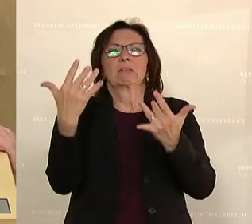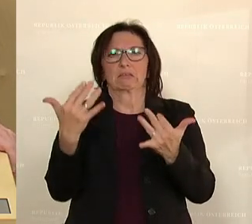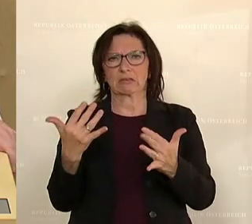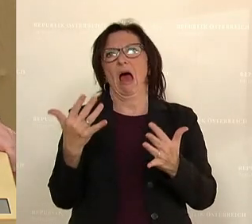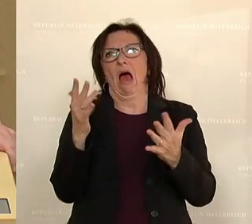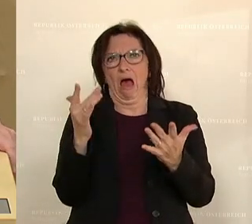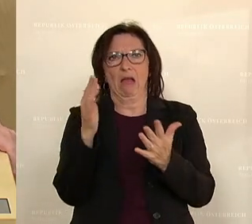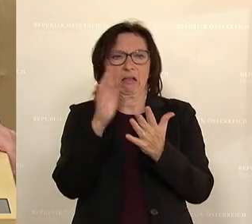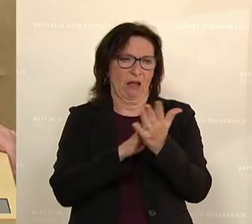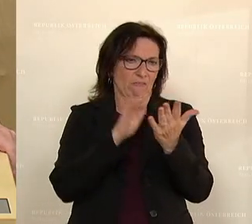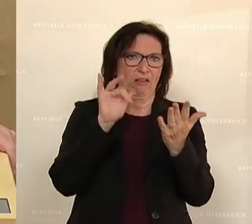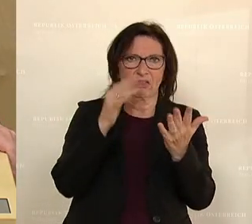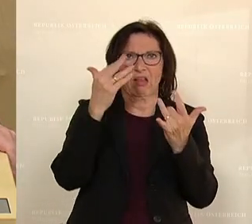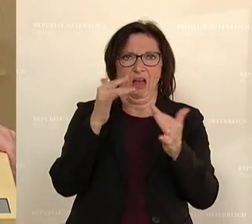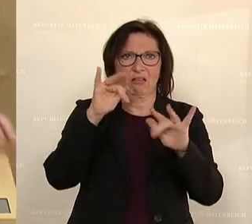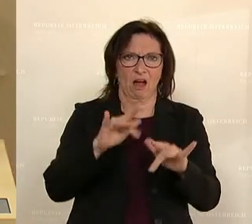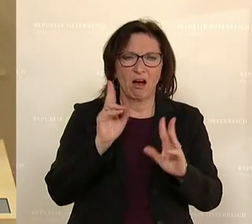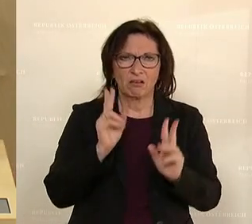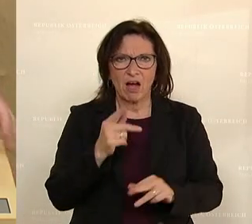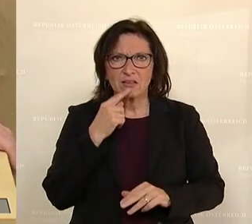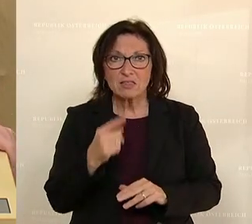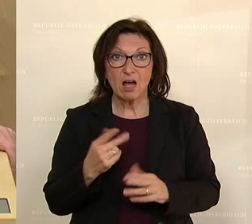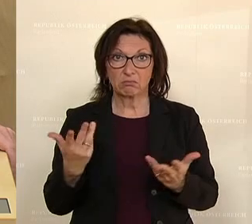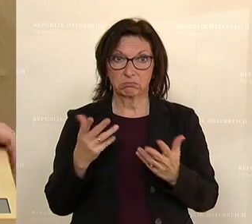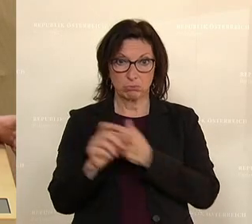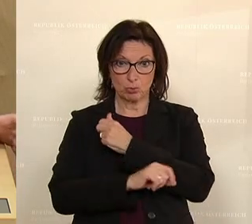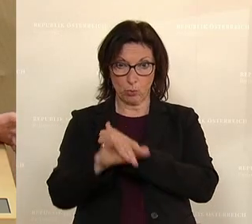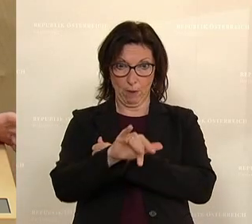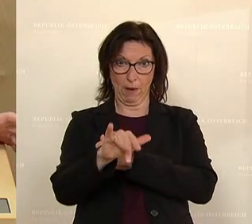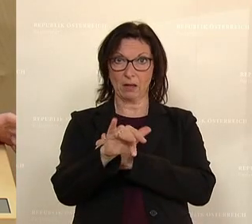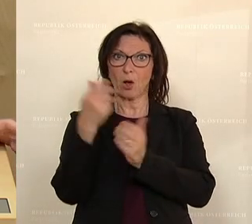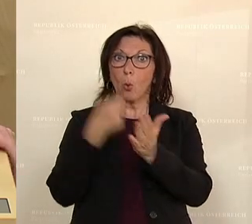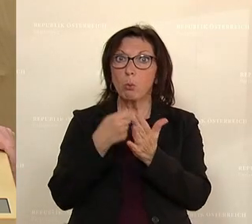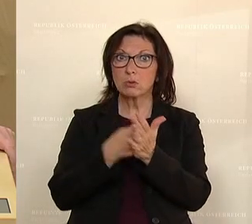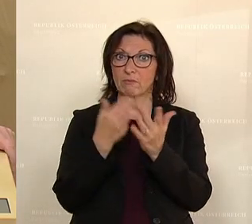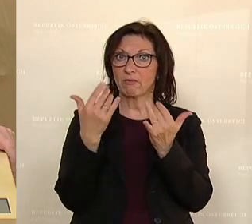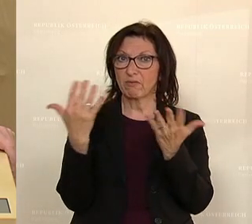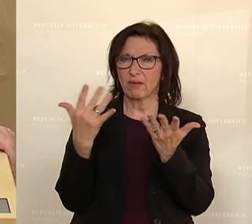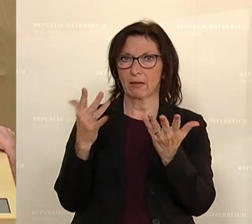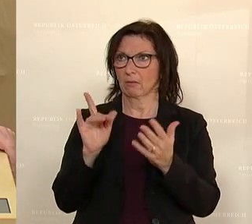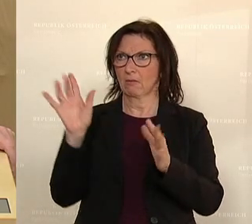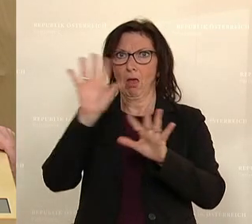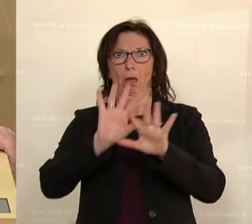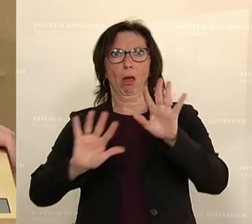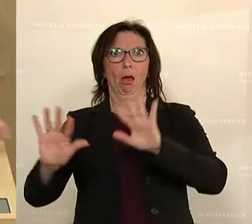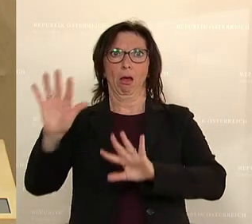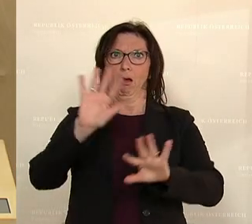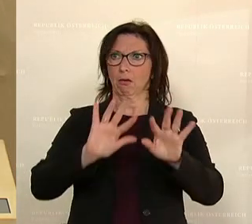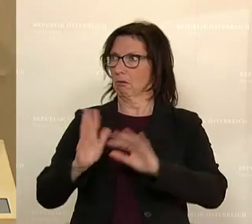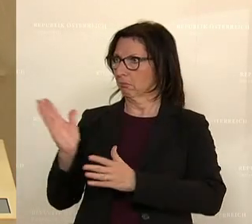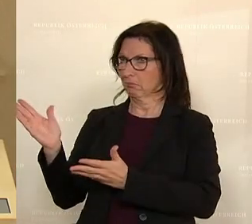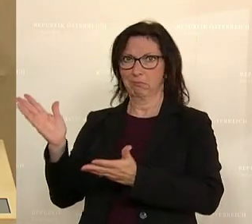damit wir überhaupt feststellen können, was kostet so ein Studienplatz. Also Sie segeln ja da vollkommen im Nebel herum.